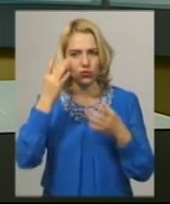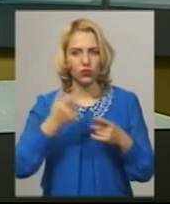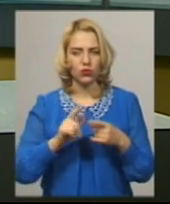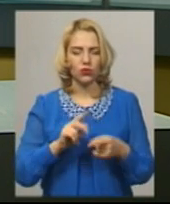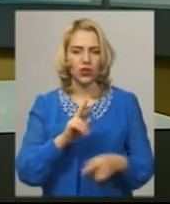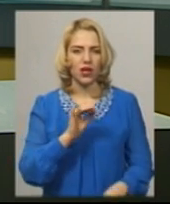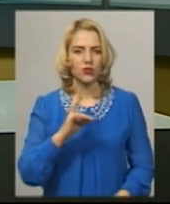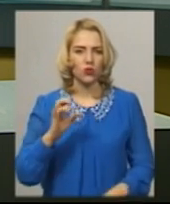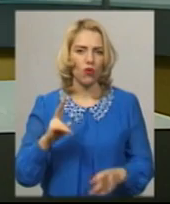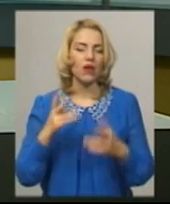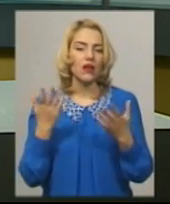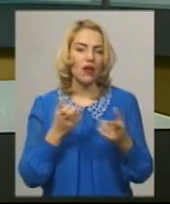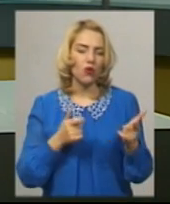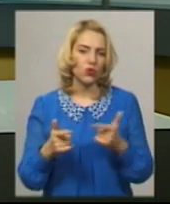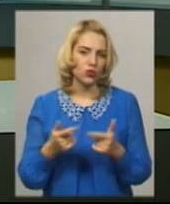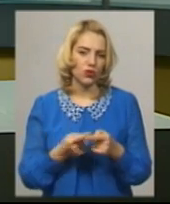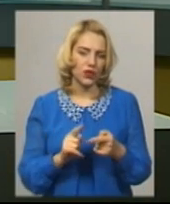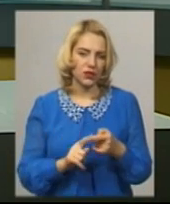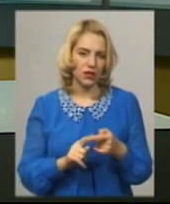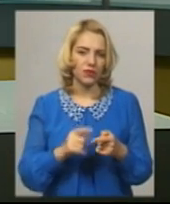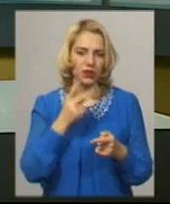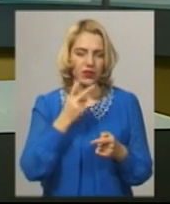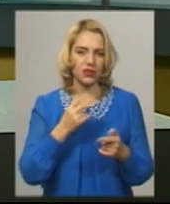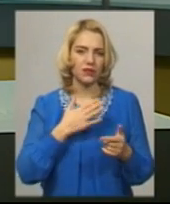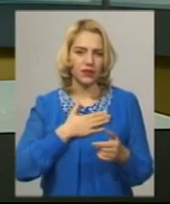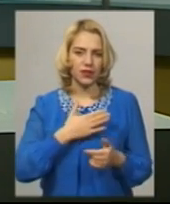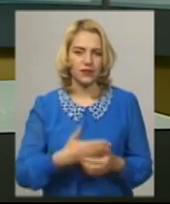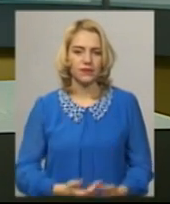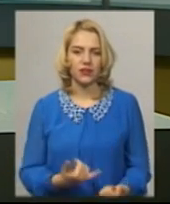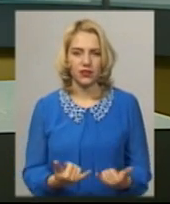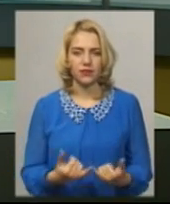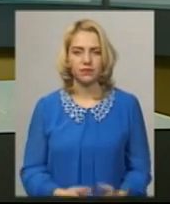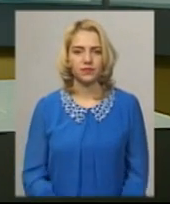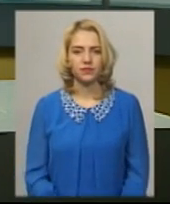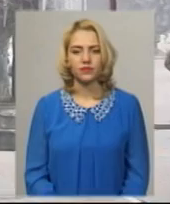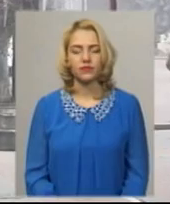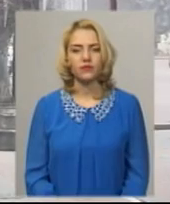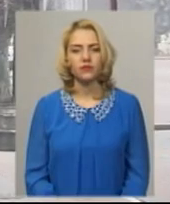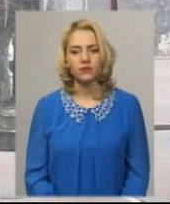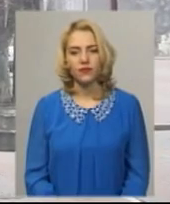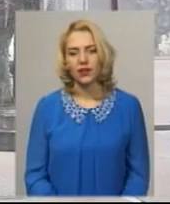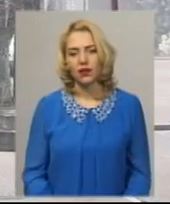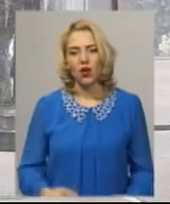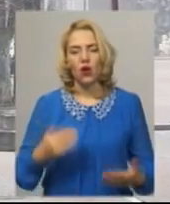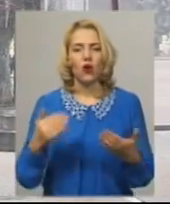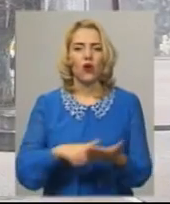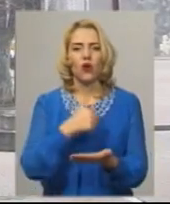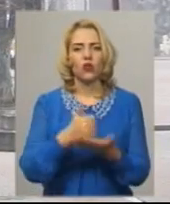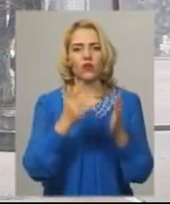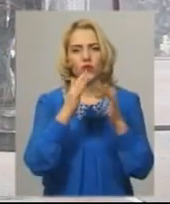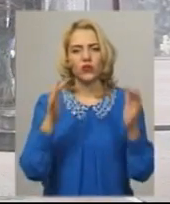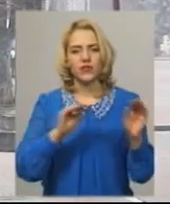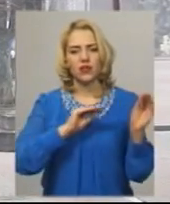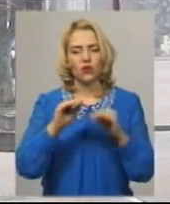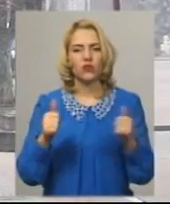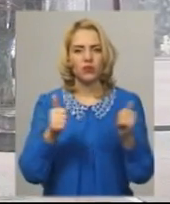Ромасюков. Як готують місто до новорічних свят, бачила наша знімальна група. Подробиці далі у сюжеті. Головну